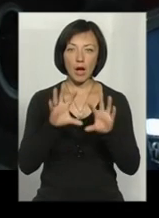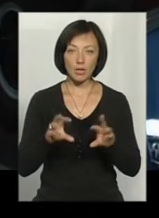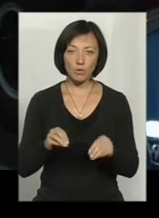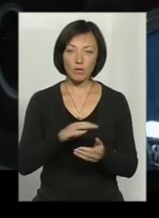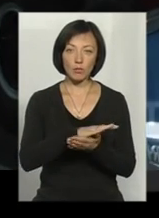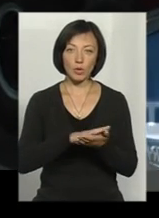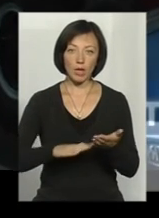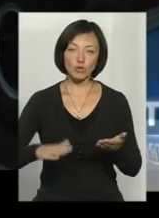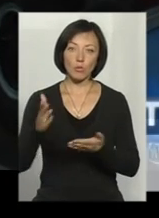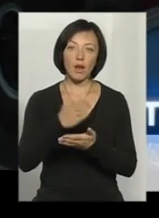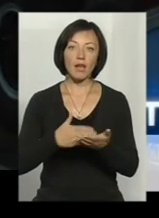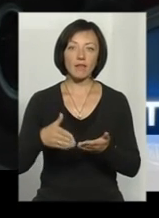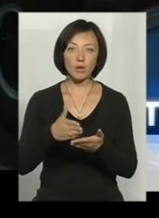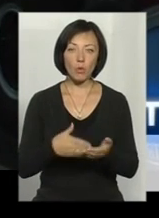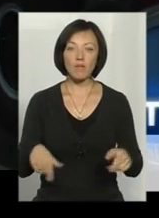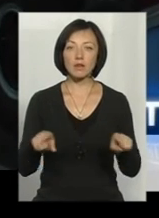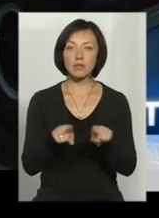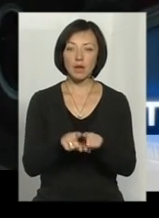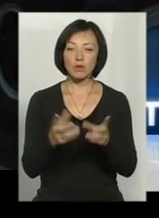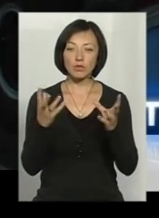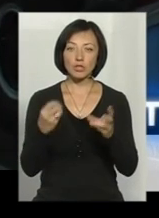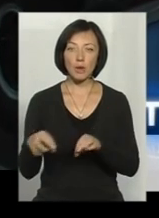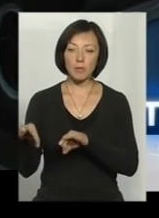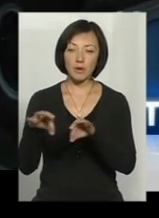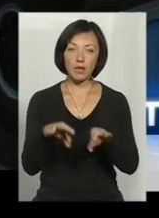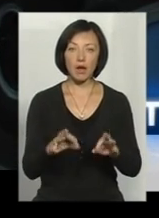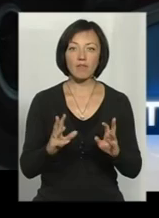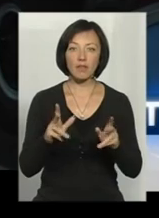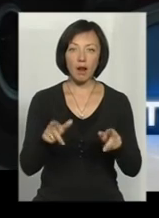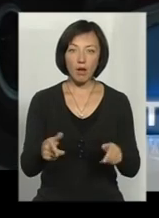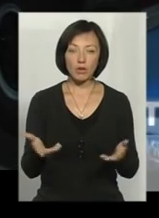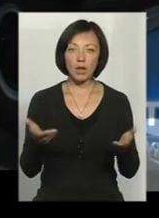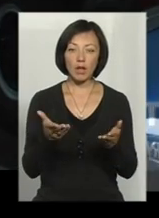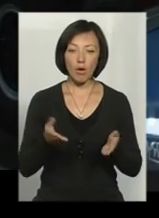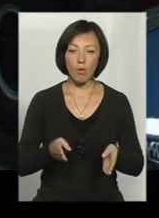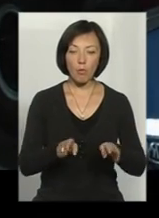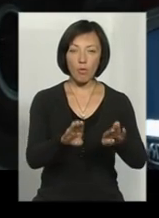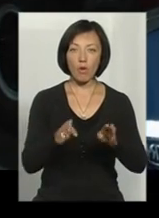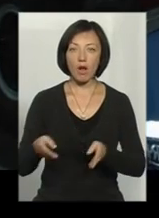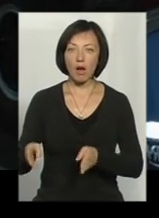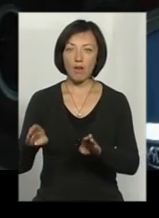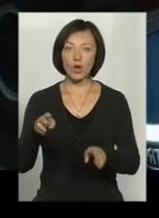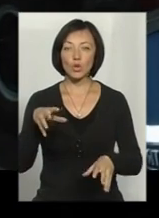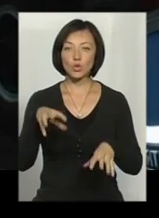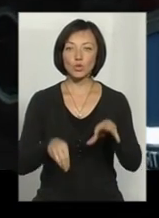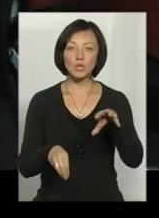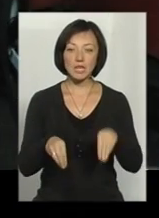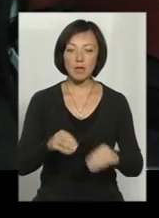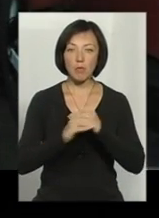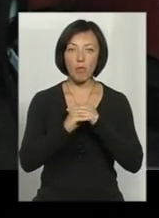подальшому ліквідовано. Також приїхав трактор, який обворав сусідні поля, щоб пожежа